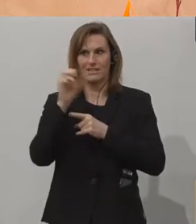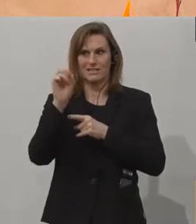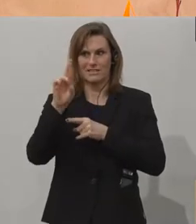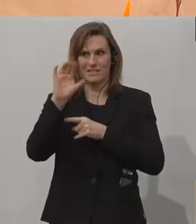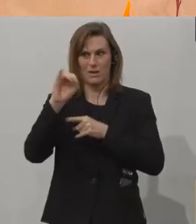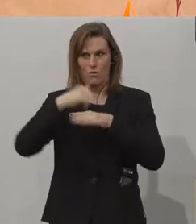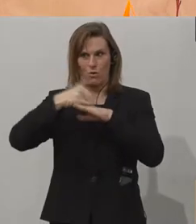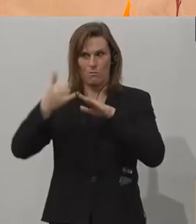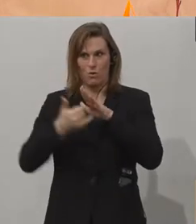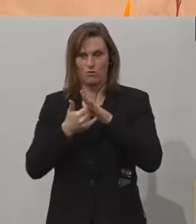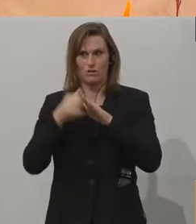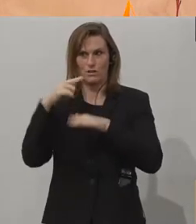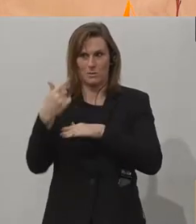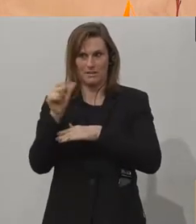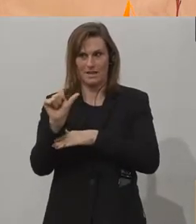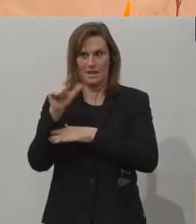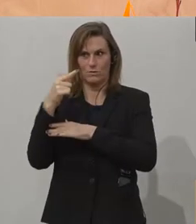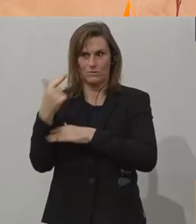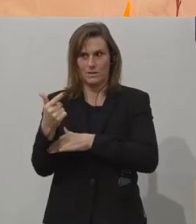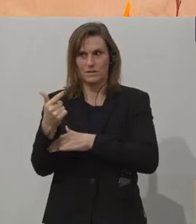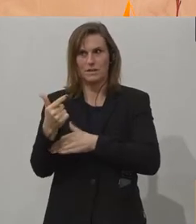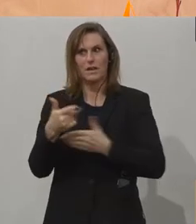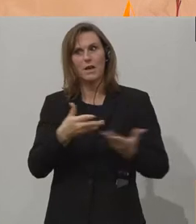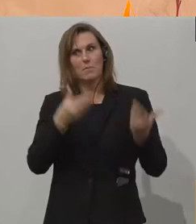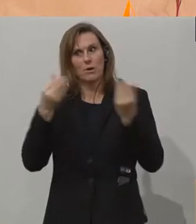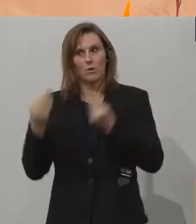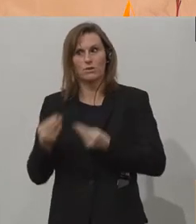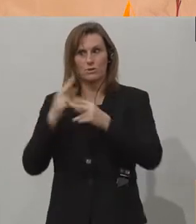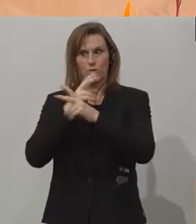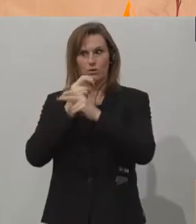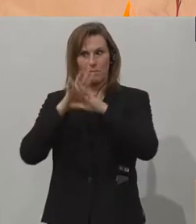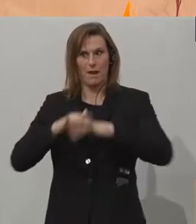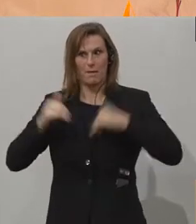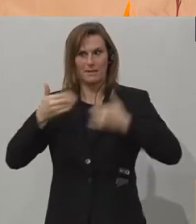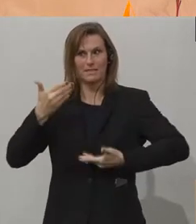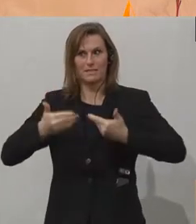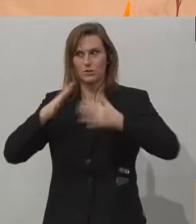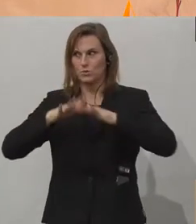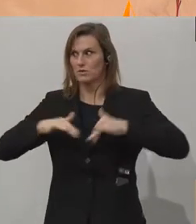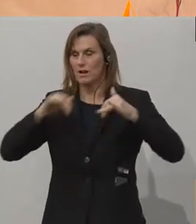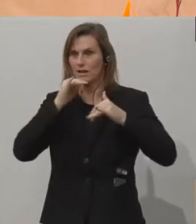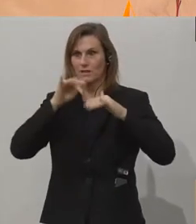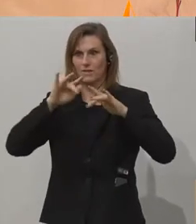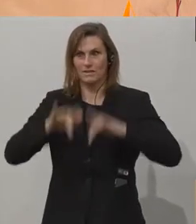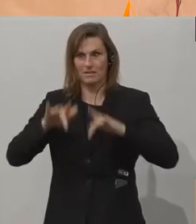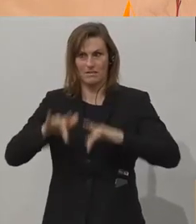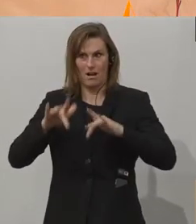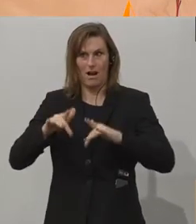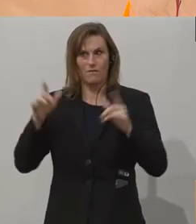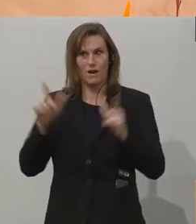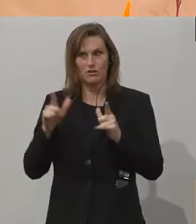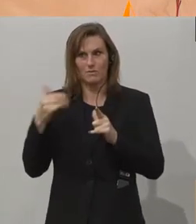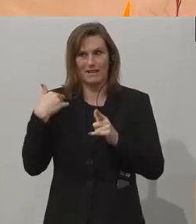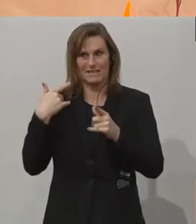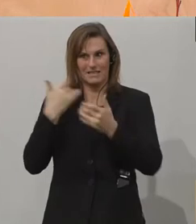begrüße Sie aus dem derzeitigen Sitzungssaal des österreichischen Parlaments, diesmal nicht zu einer Präsenzveranstaltung, so wie letztes Jahr, sondern als